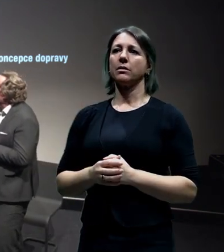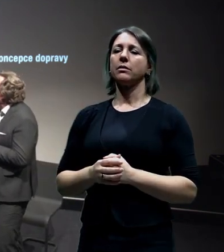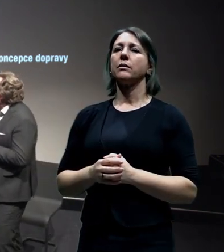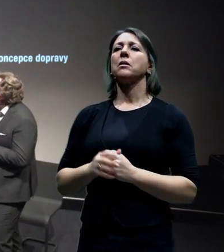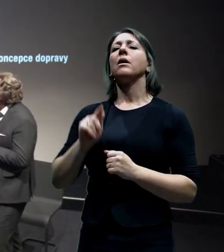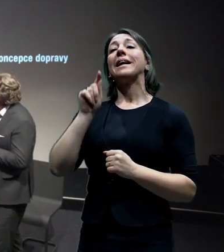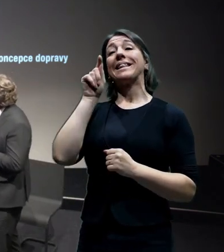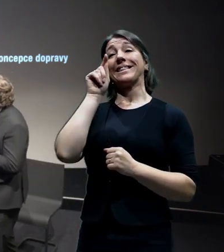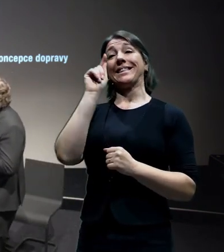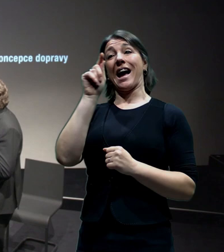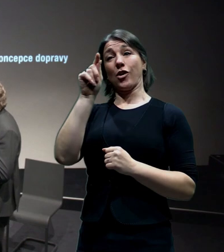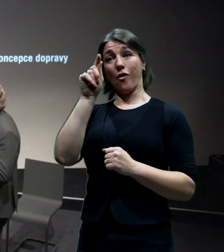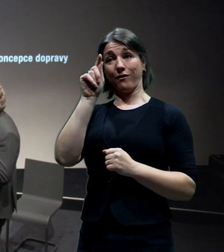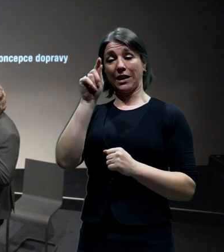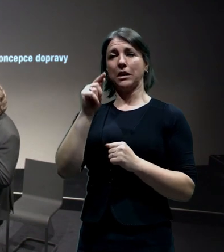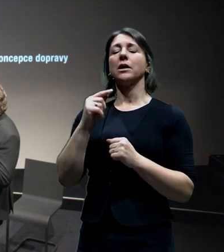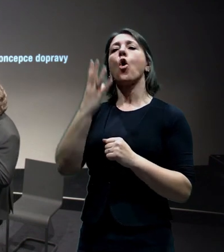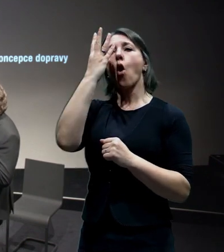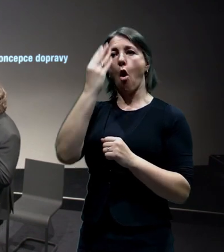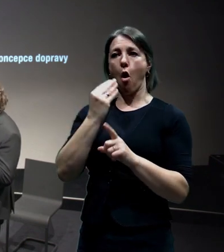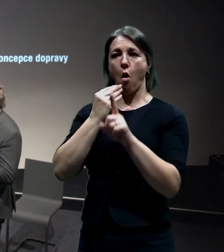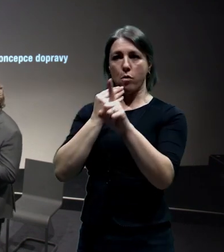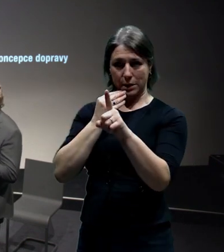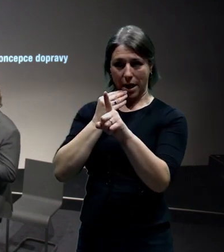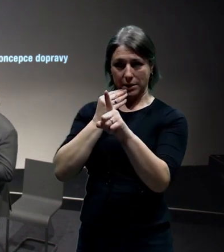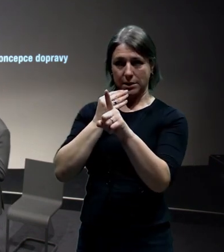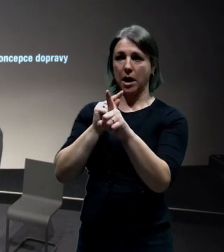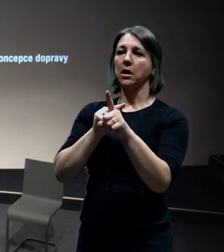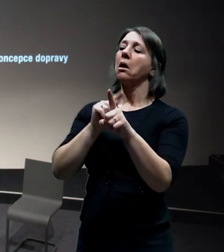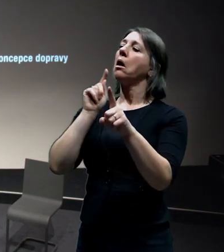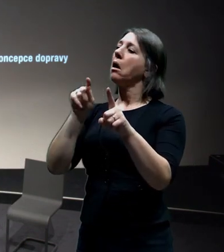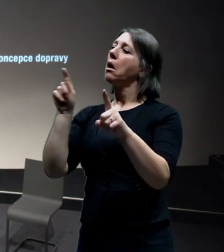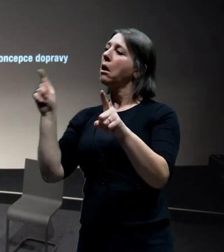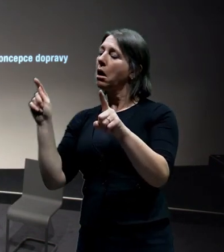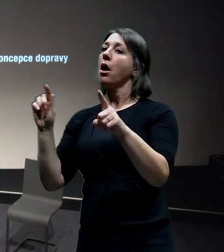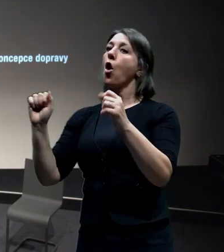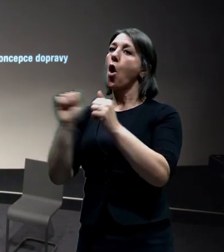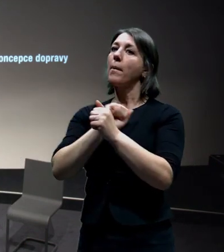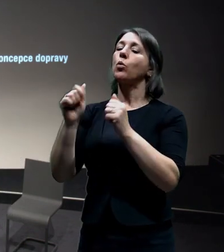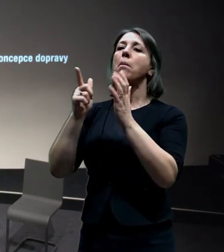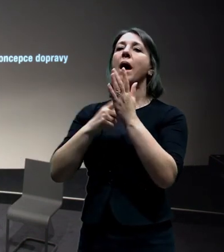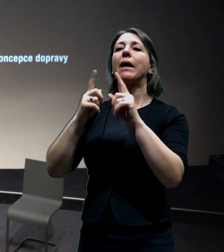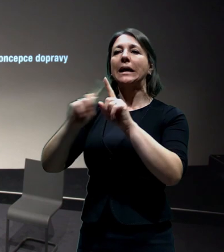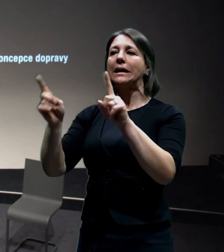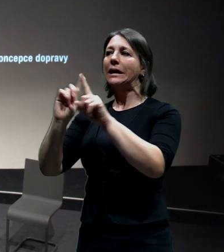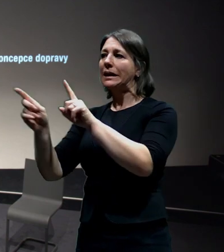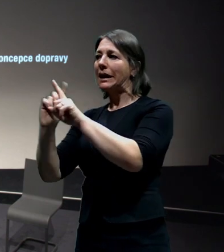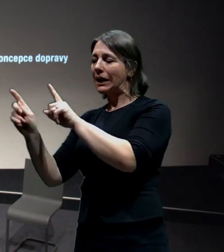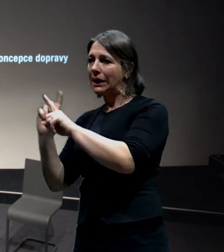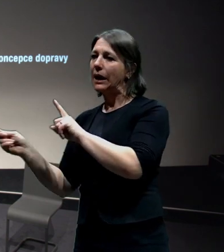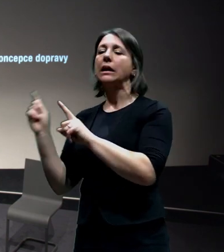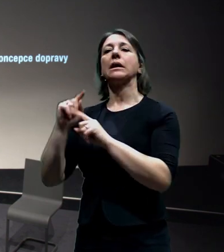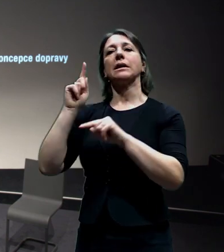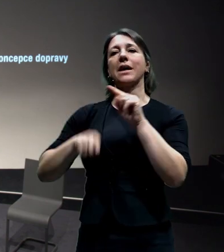podobného výkresu v různých grafických výrazech dneska uvidíte, myslím, několikrát, tak bych u tohohle